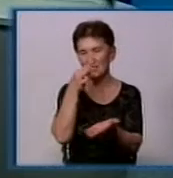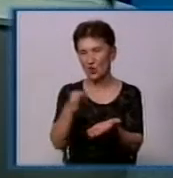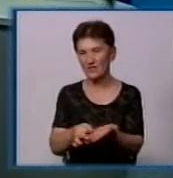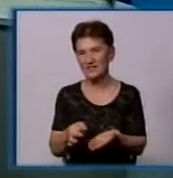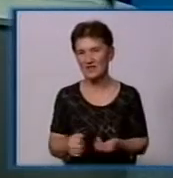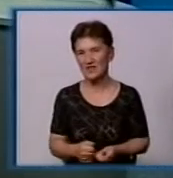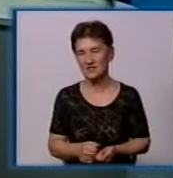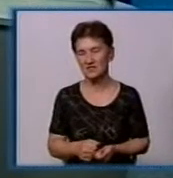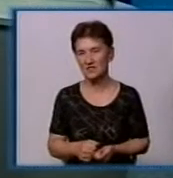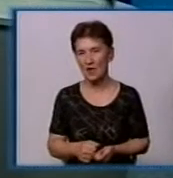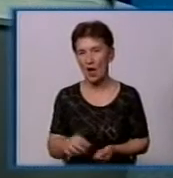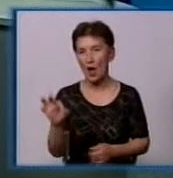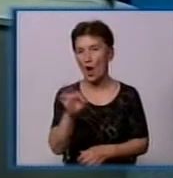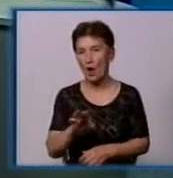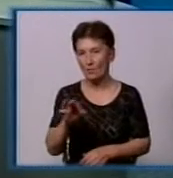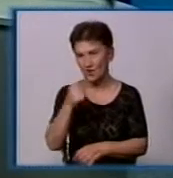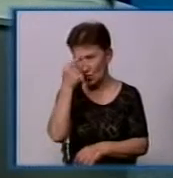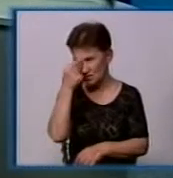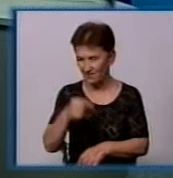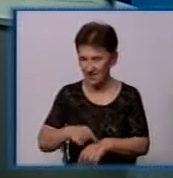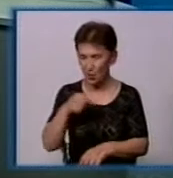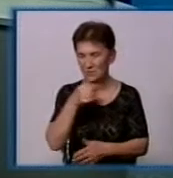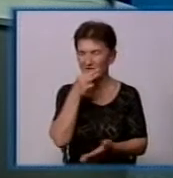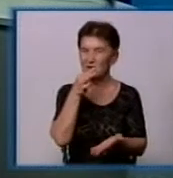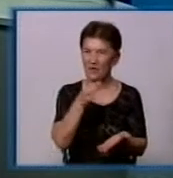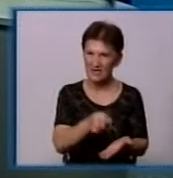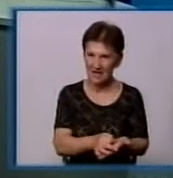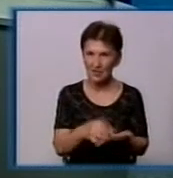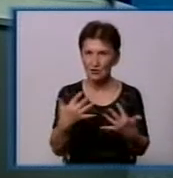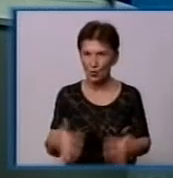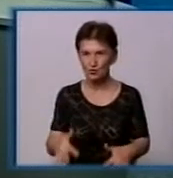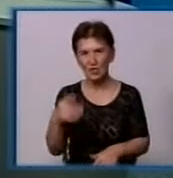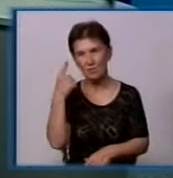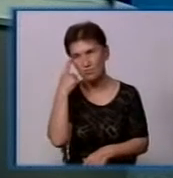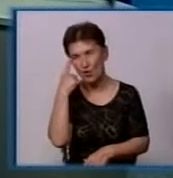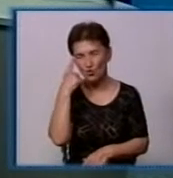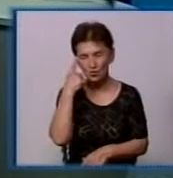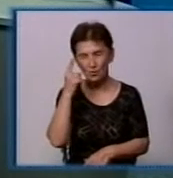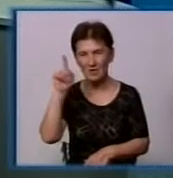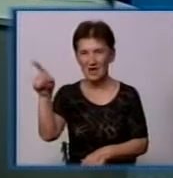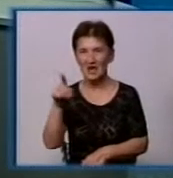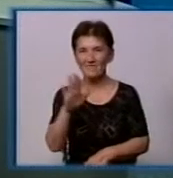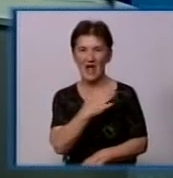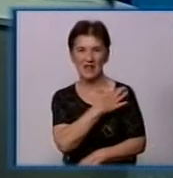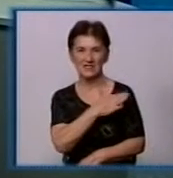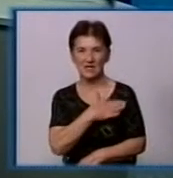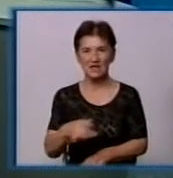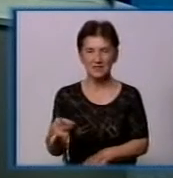Про свідомість і відповідальність вже подумали у селі Бутівській Олександрійського району.